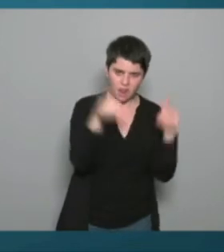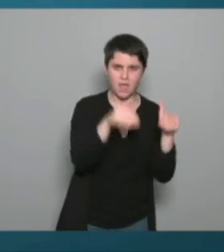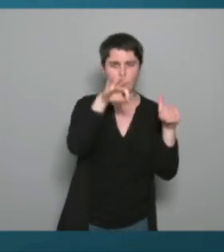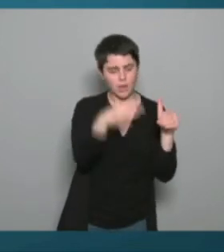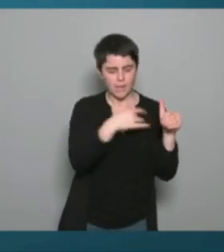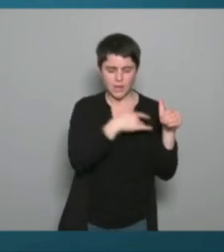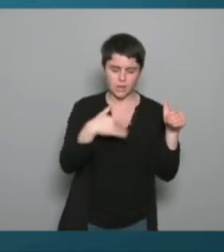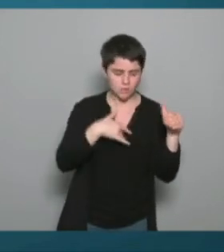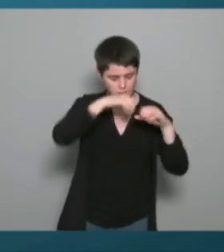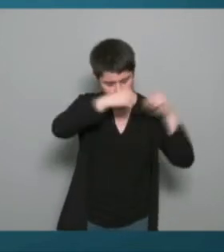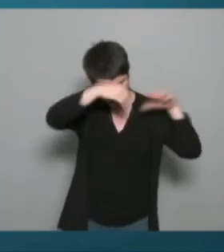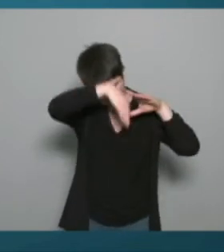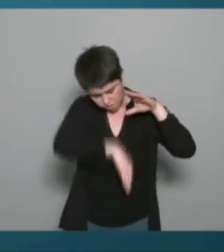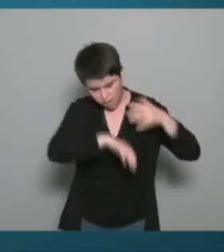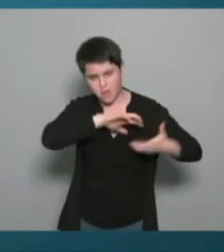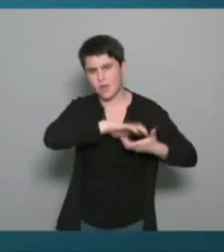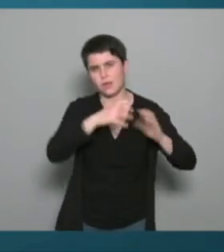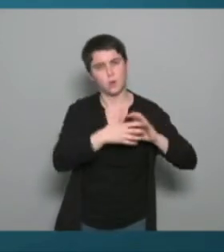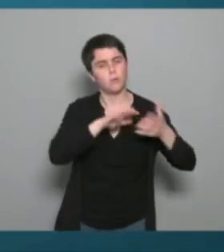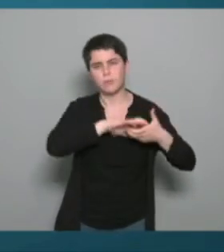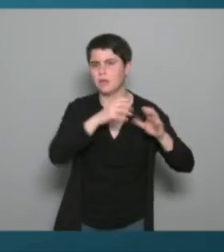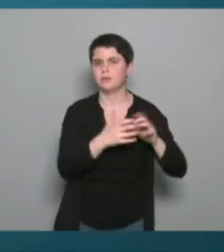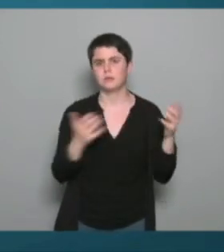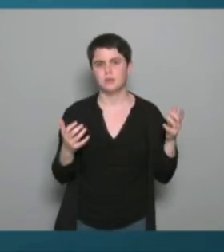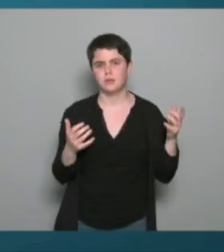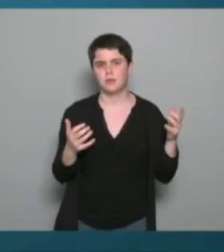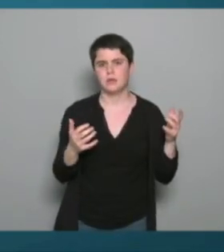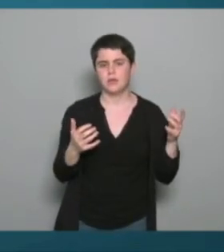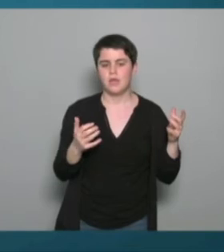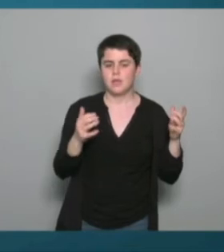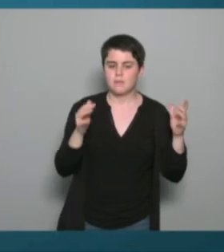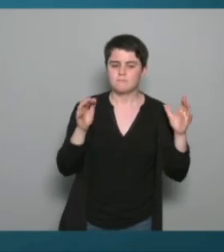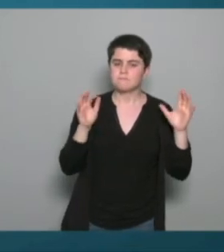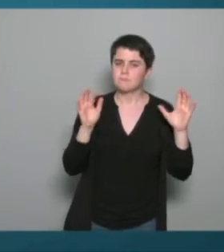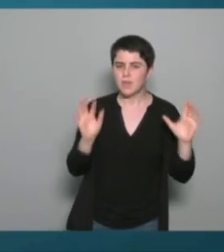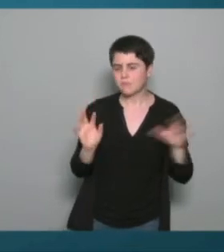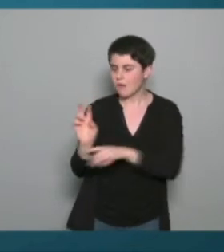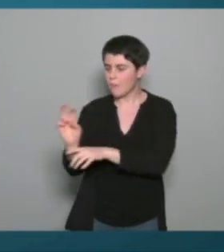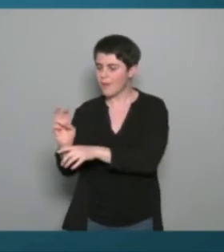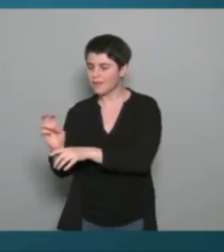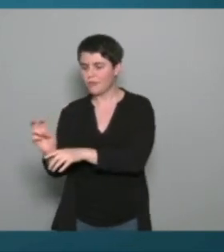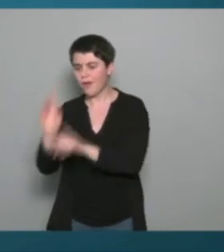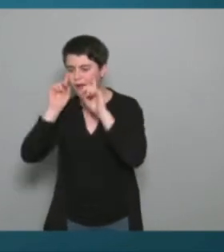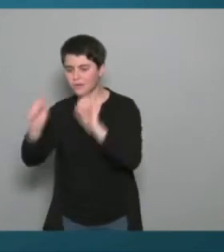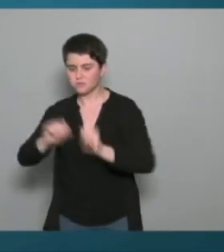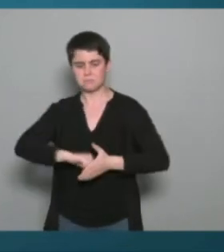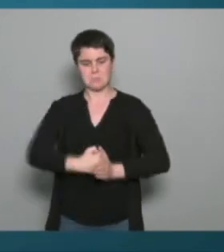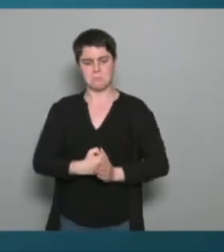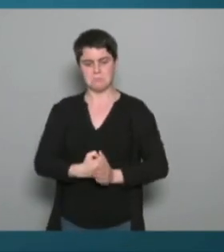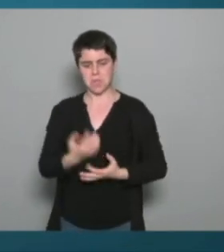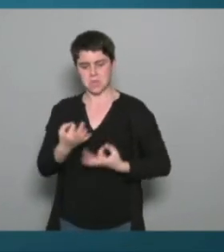attention derrière l'aspect éducatif à ne pas être trop rigide effectivement on parle du tabac de plein de choses etc